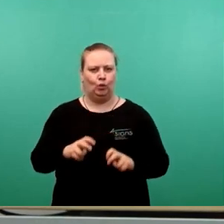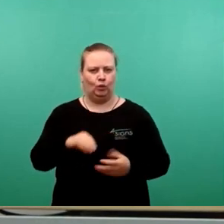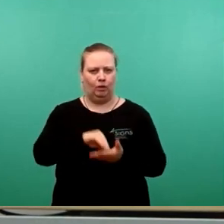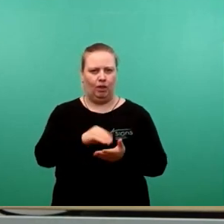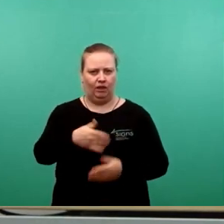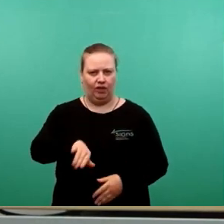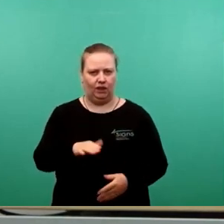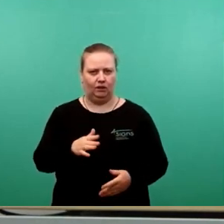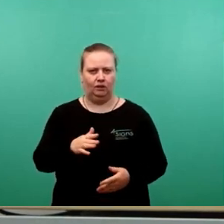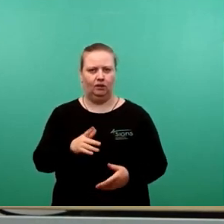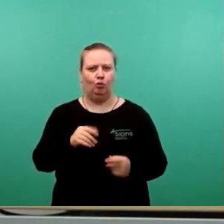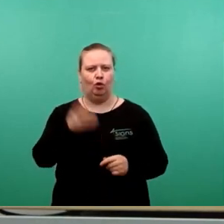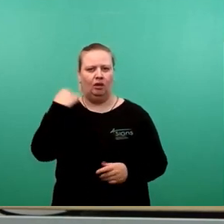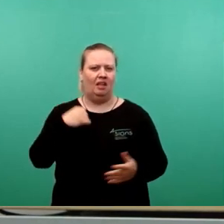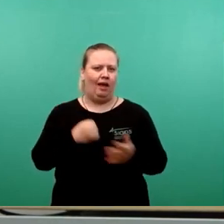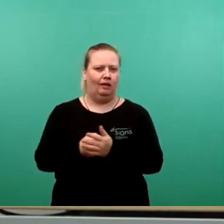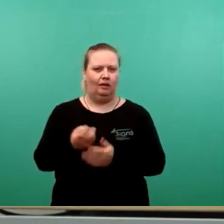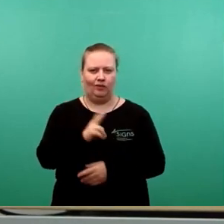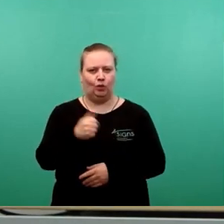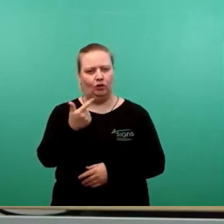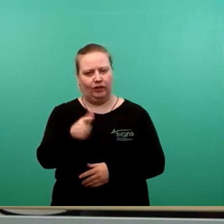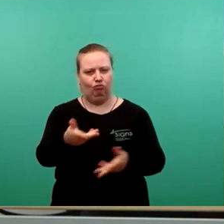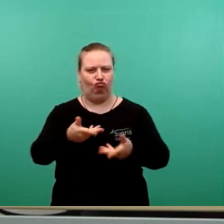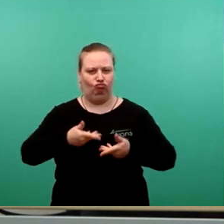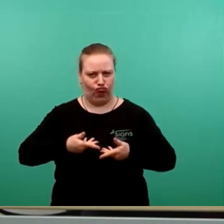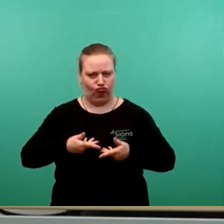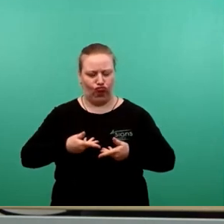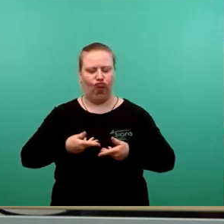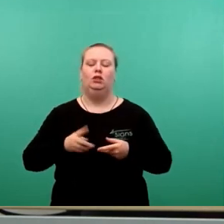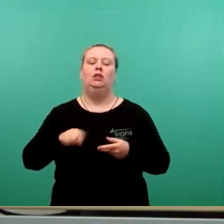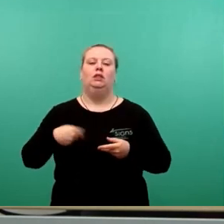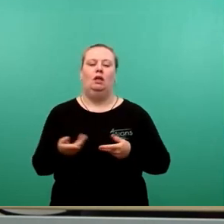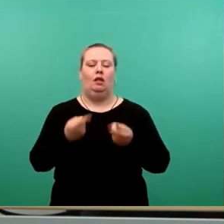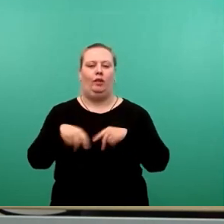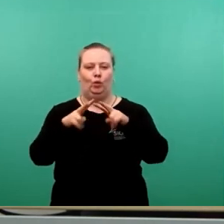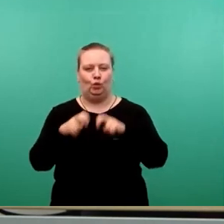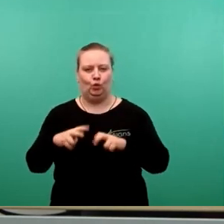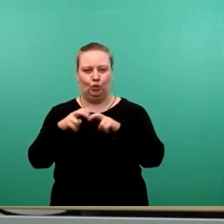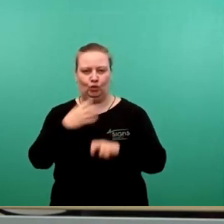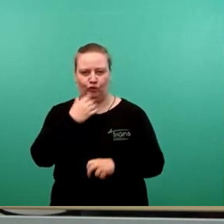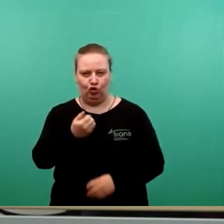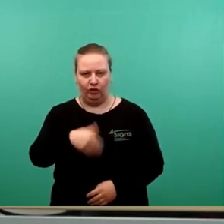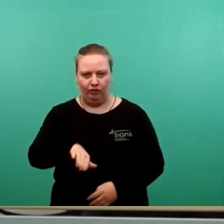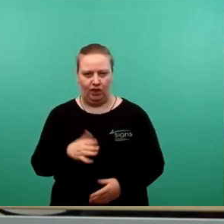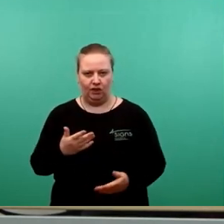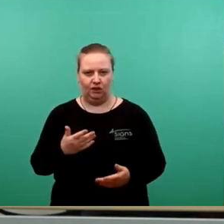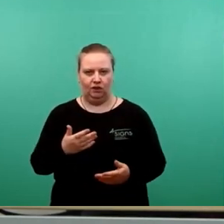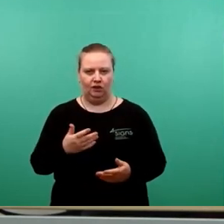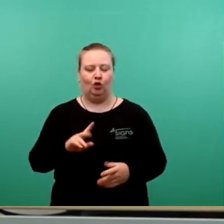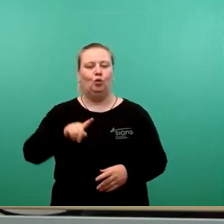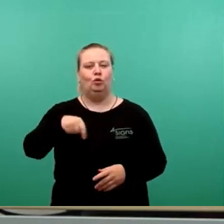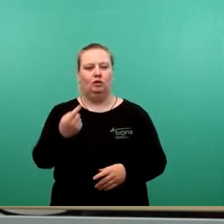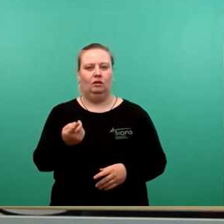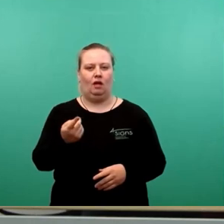Ende 2021 an die Stadt übergeben. Es gab dann weitere Untersuchungswünsche, die dann noch in die